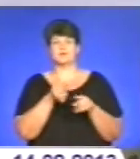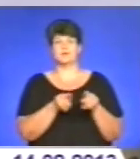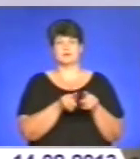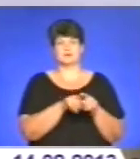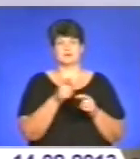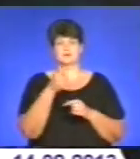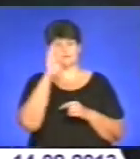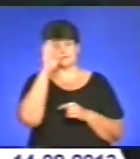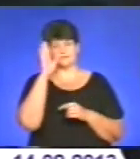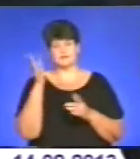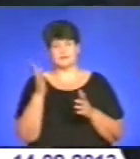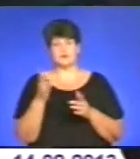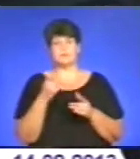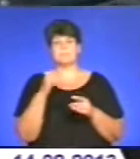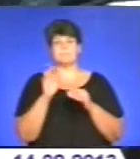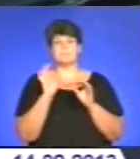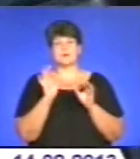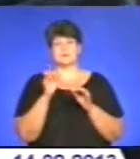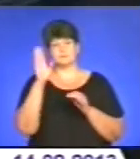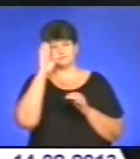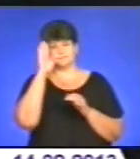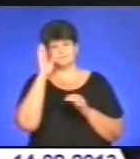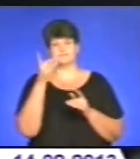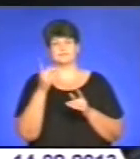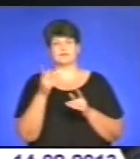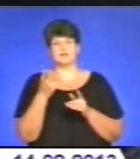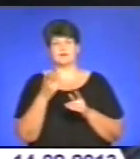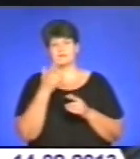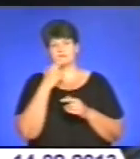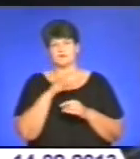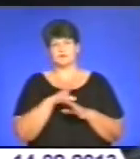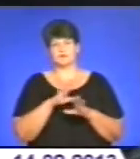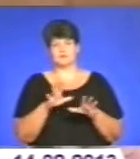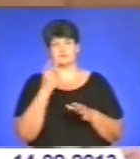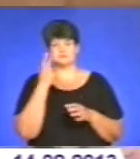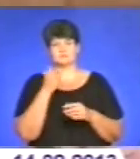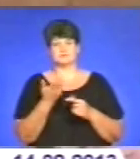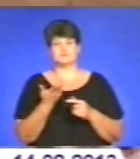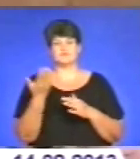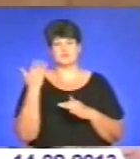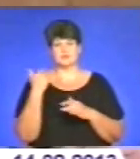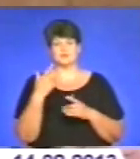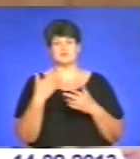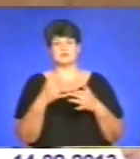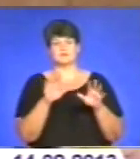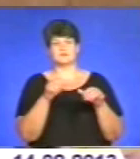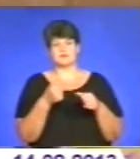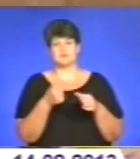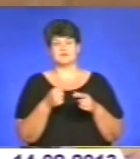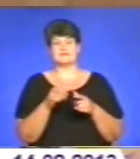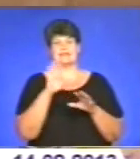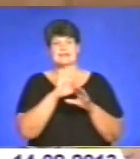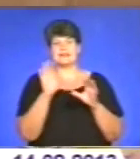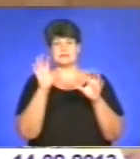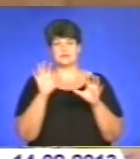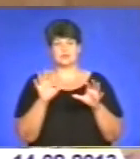тернополянин. Щоправда, останньому до казенних стін не звикати. Даний громадянин раніше приділася за злочини, пов'язані з незаконним